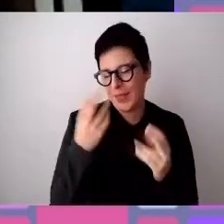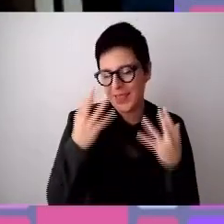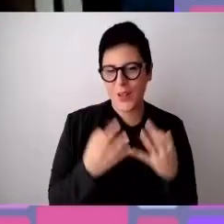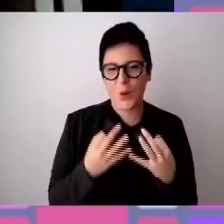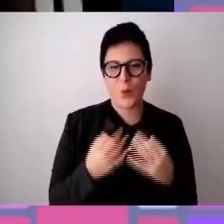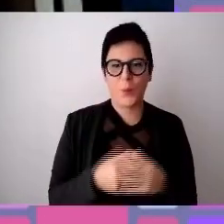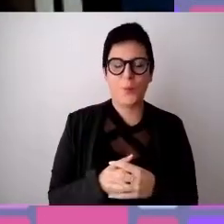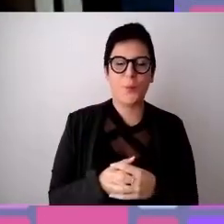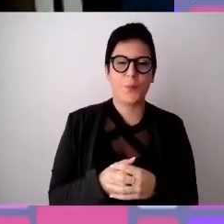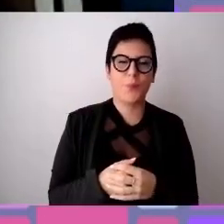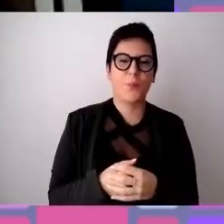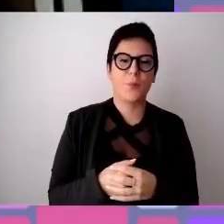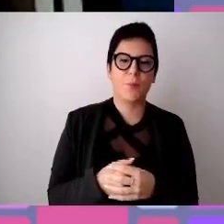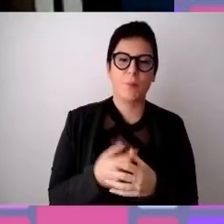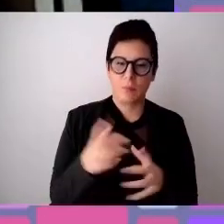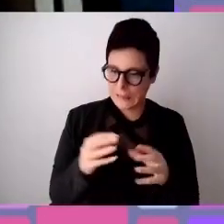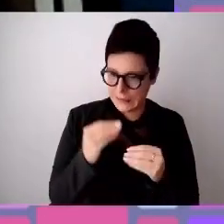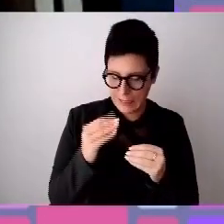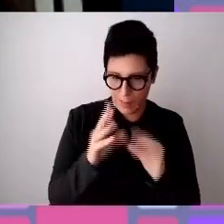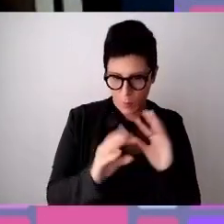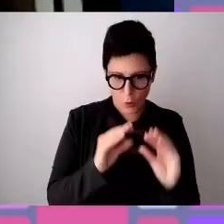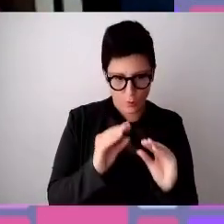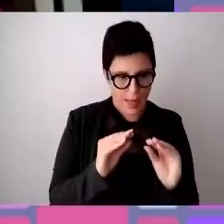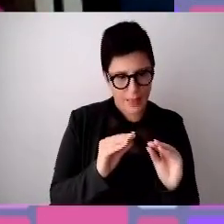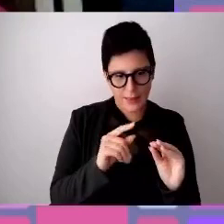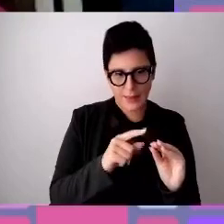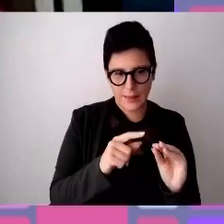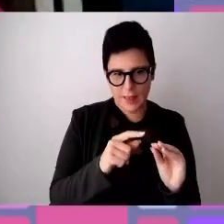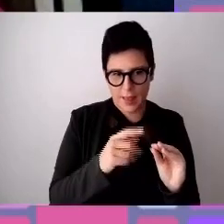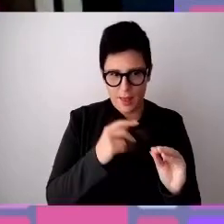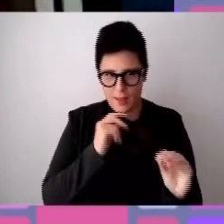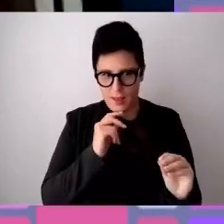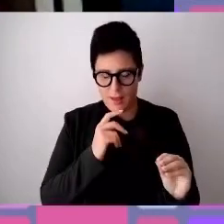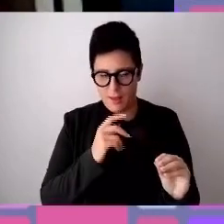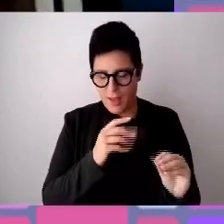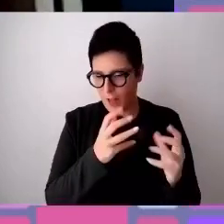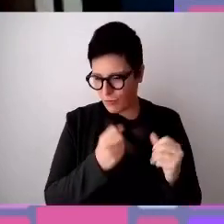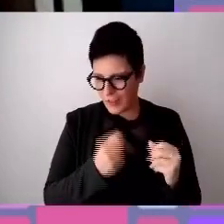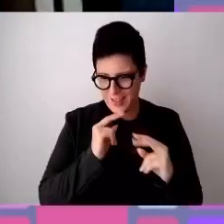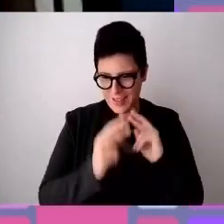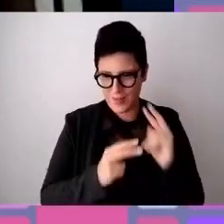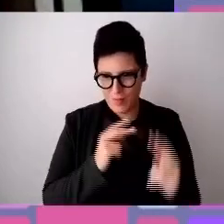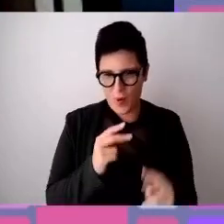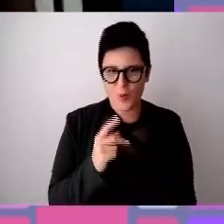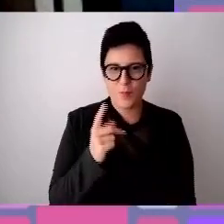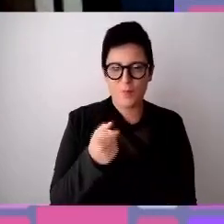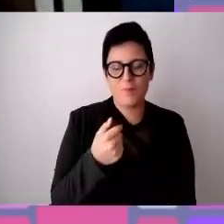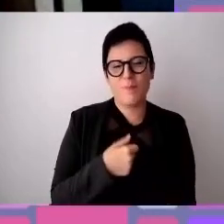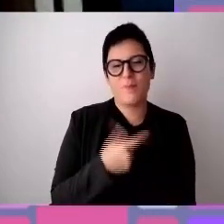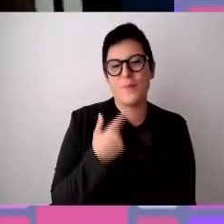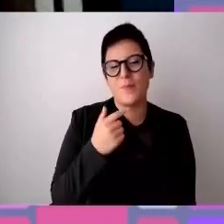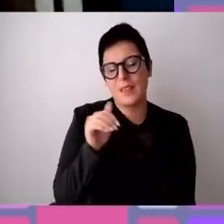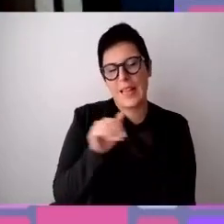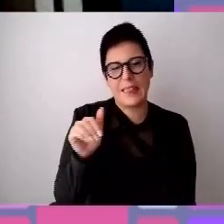ad accettarla, veloce domanda e altrettanto veloce risposta, quindi vi segnalo l'indirizzo a cui potete